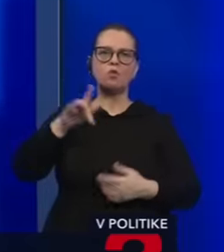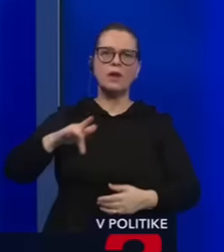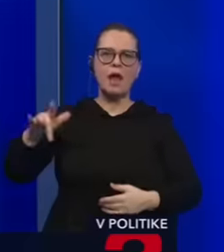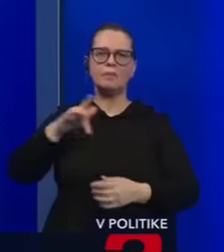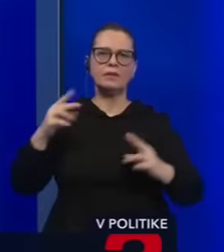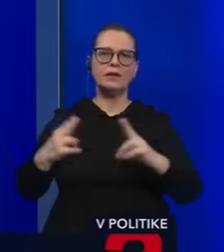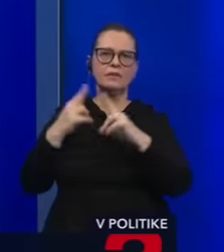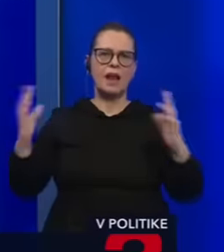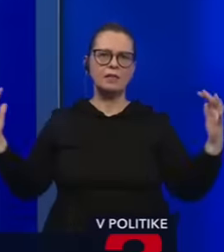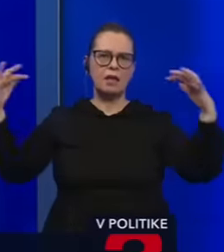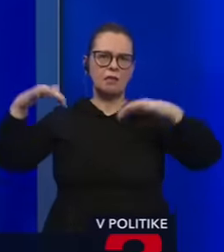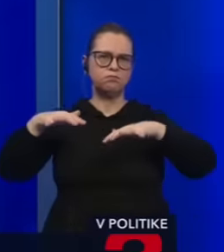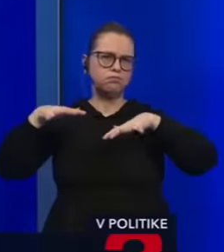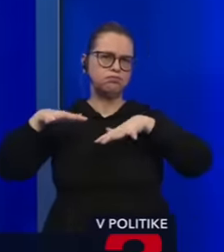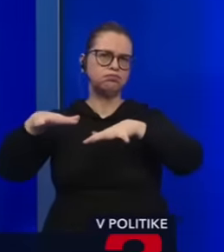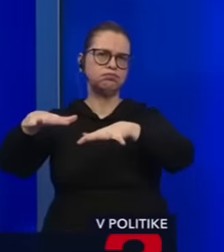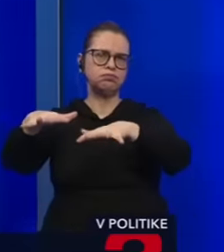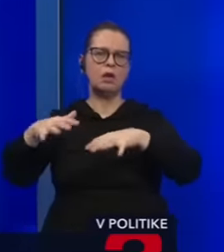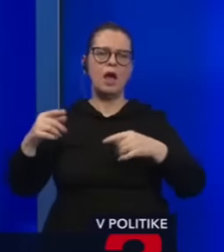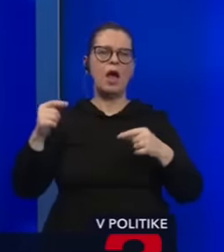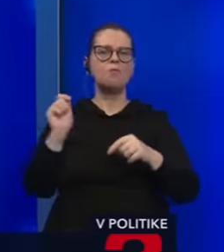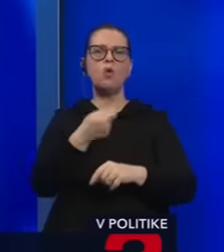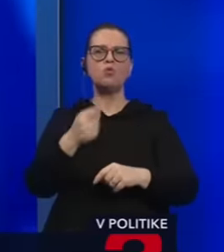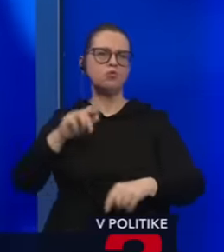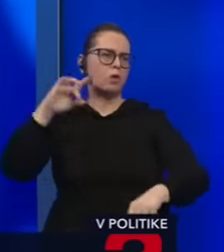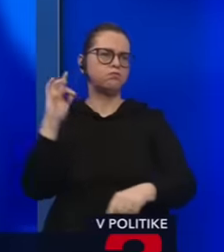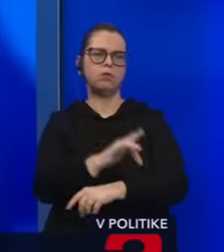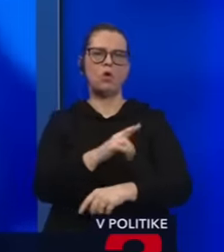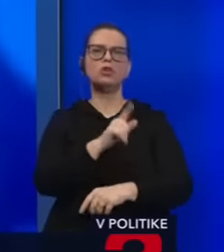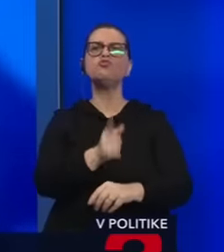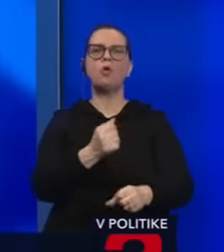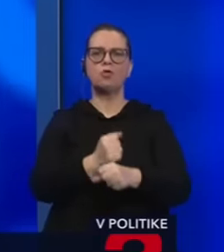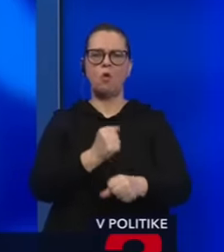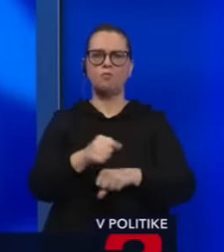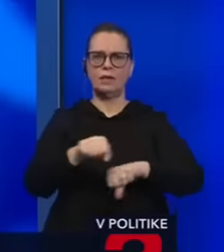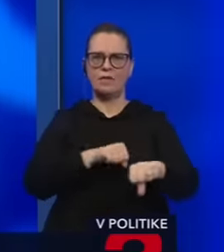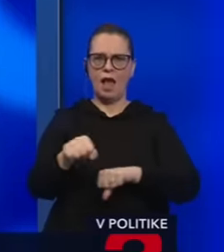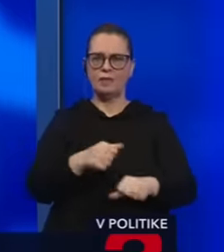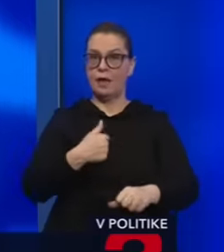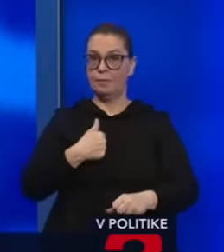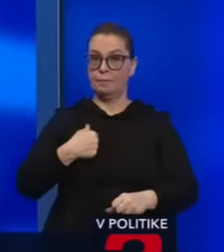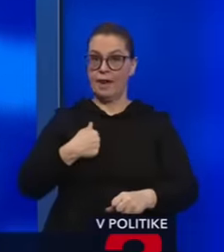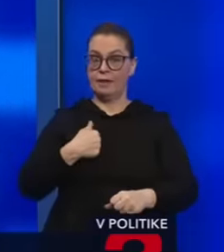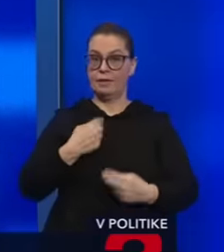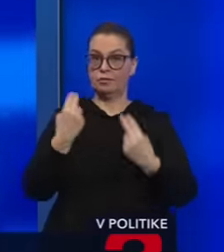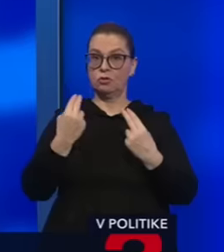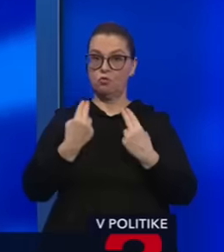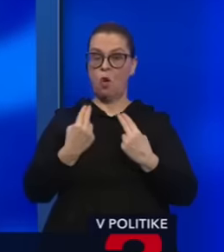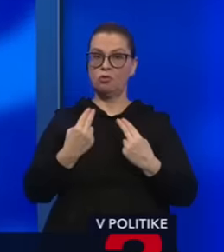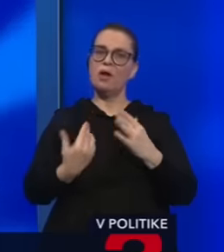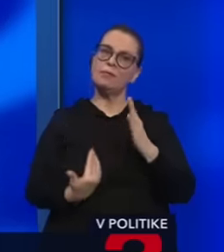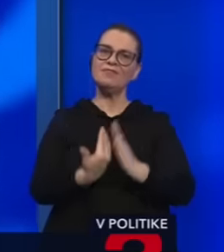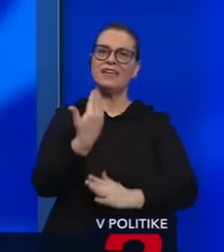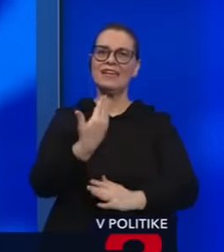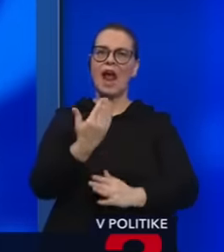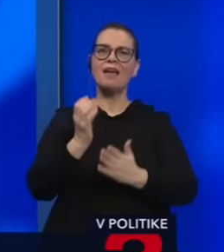bojujú proti tomu, čo tu vláda stvára. Čiže pre nás je podstatné, aby vyhral demokratický kandidát a keď sa